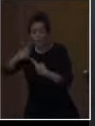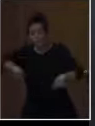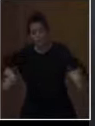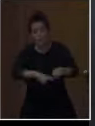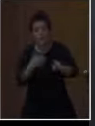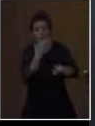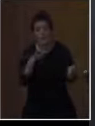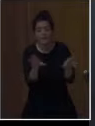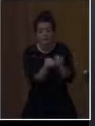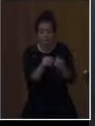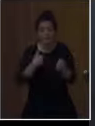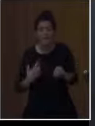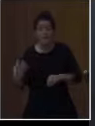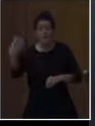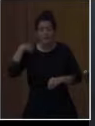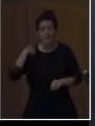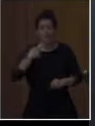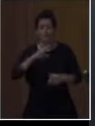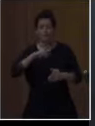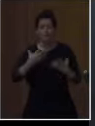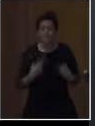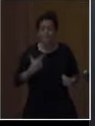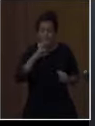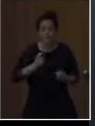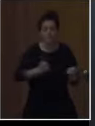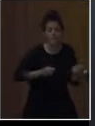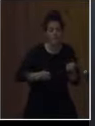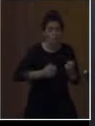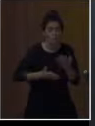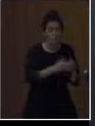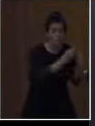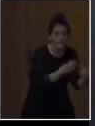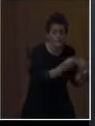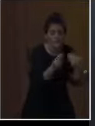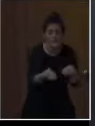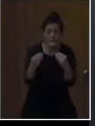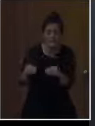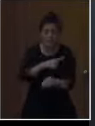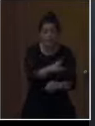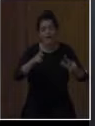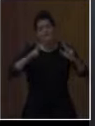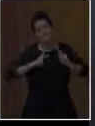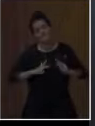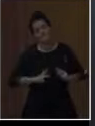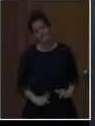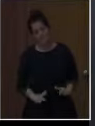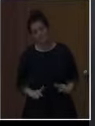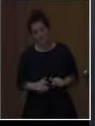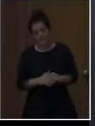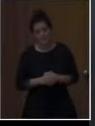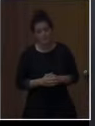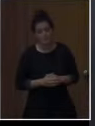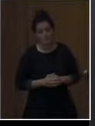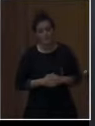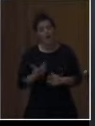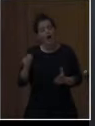λύνοντας με υπευθυνότητα αλλά και οριμότητα κάθε διαφωνία και βρίσκοντας λύσεις που ικανοποιούσαν όλους. Θα μπορούσα να